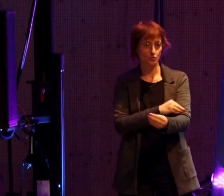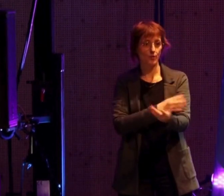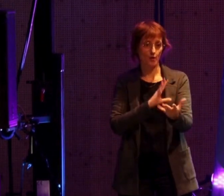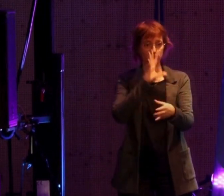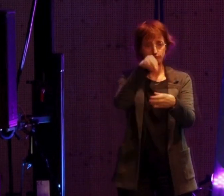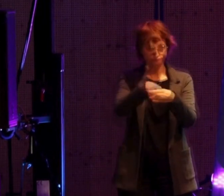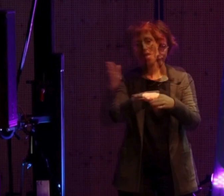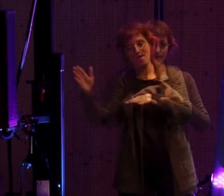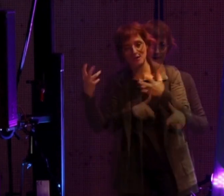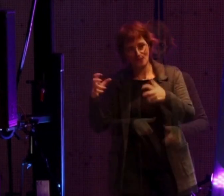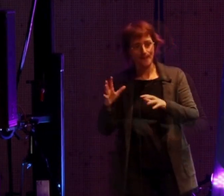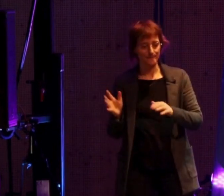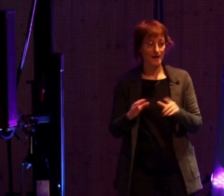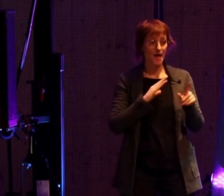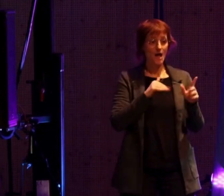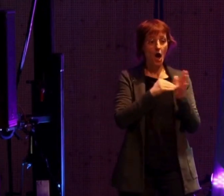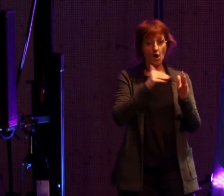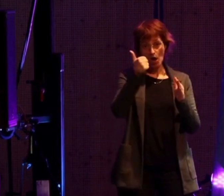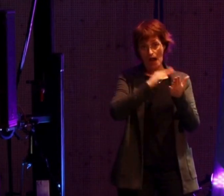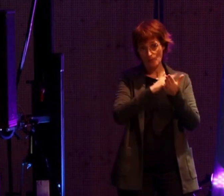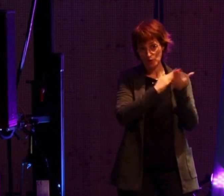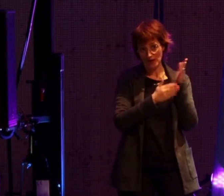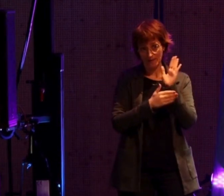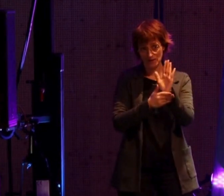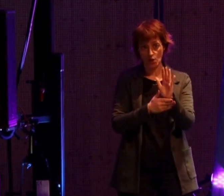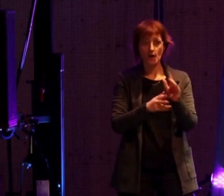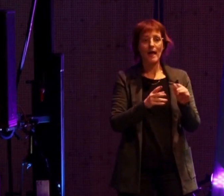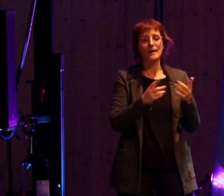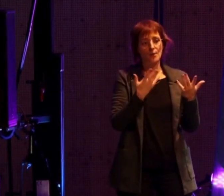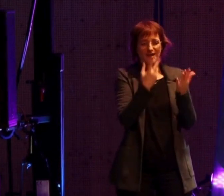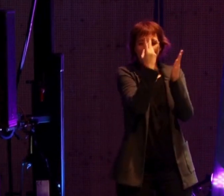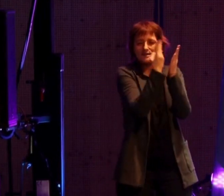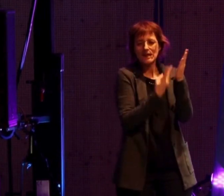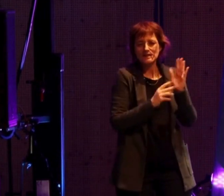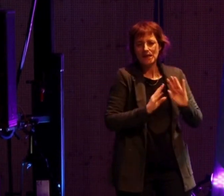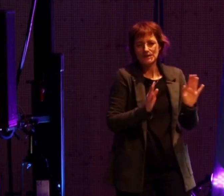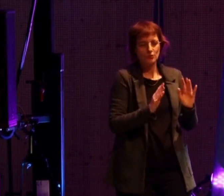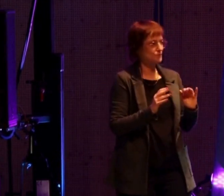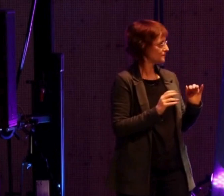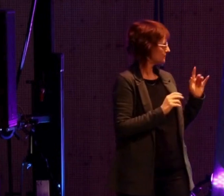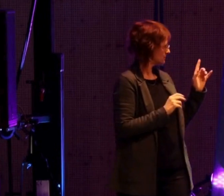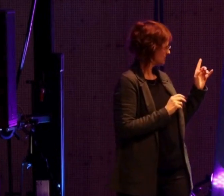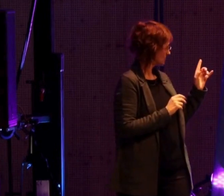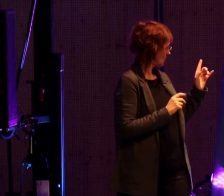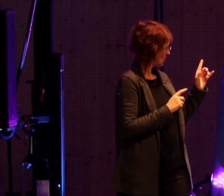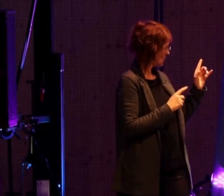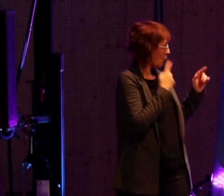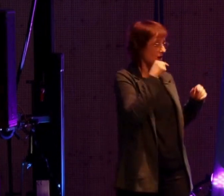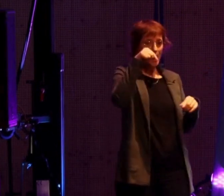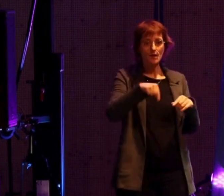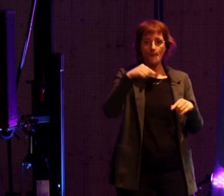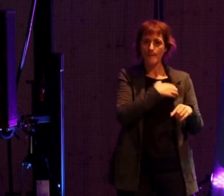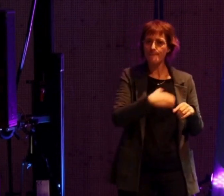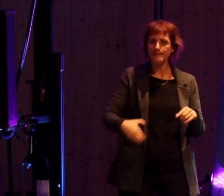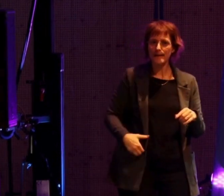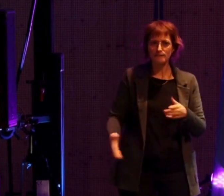protégés. Alors, le dernier projet, pour l'instant, c'est une esquisse, mais dans le schéma, ça va être ça. Vous reconnaissez la mairie,